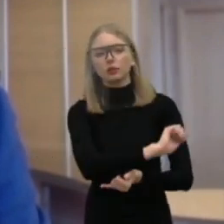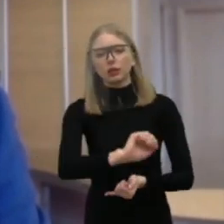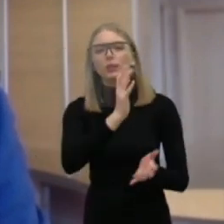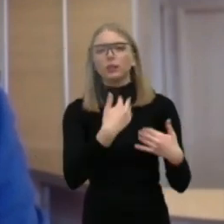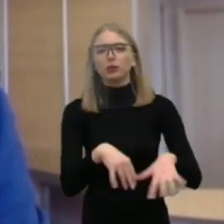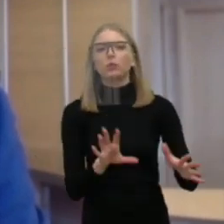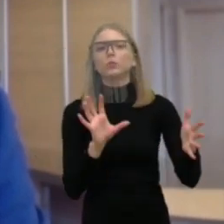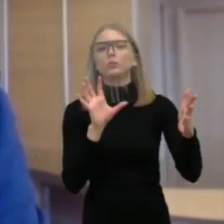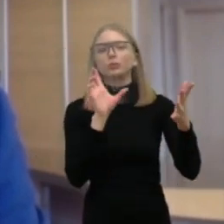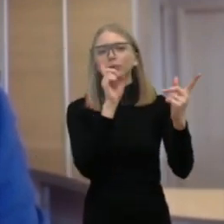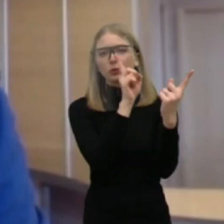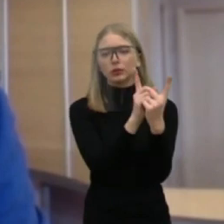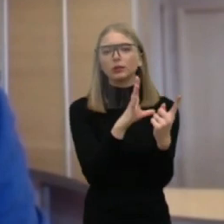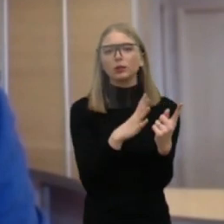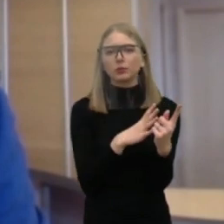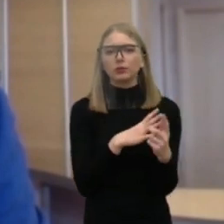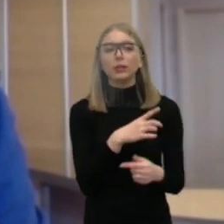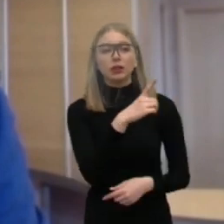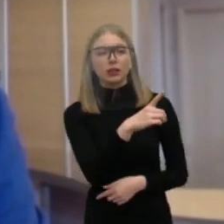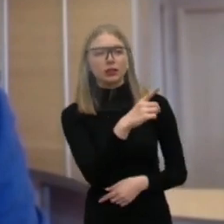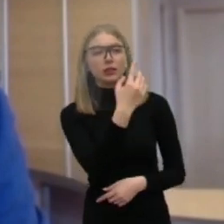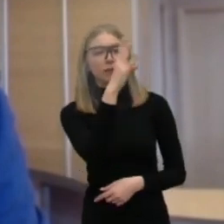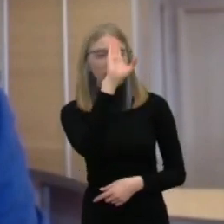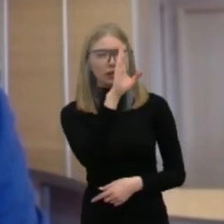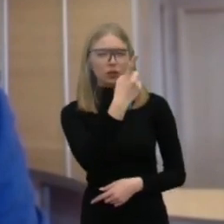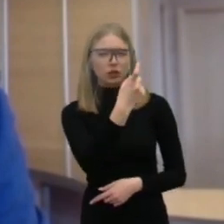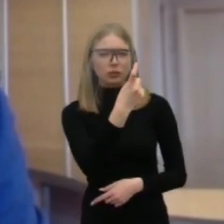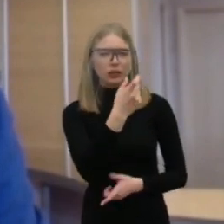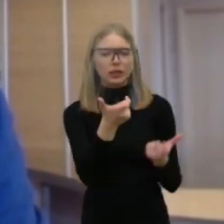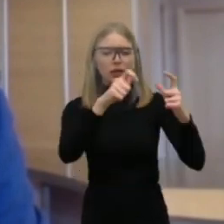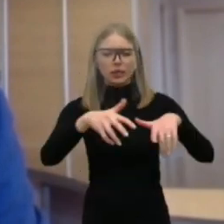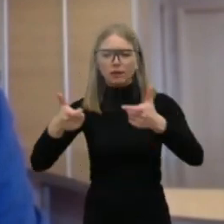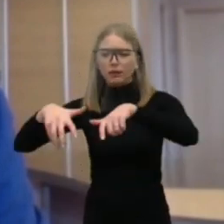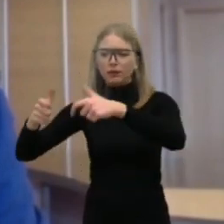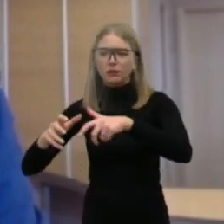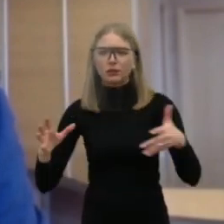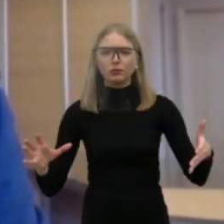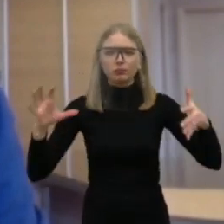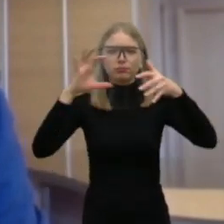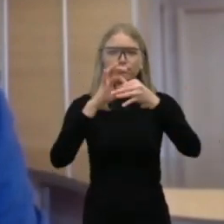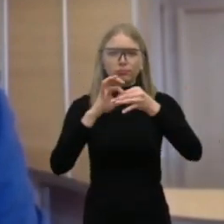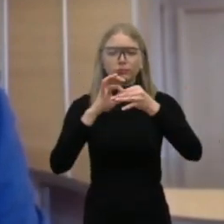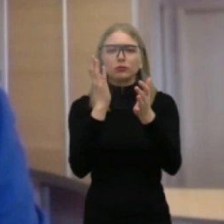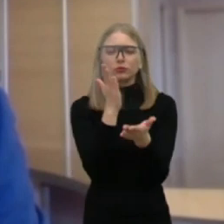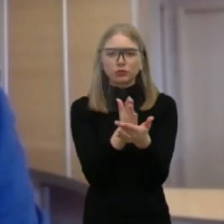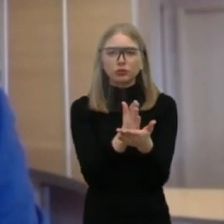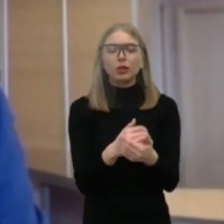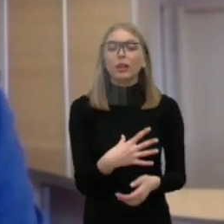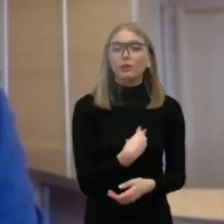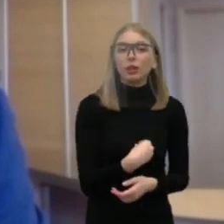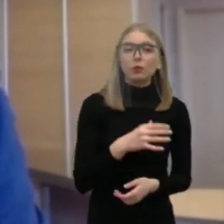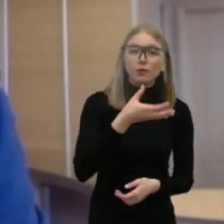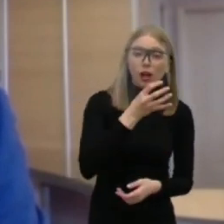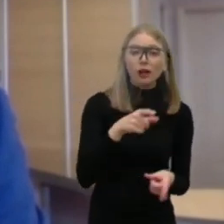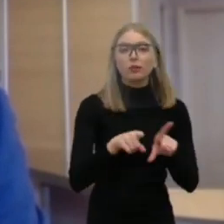mežutavičių, kuris vienyje per šimtą Lietuvos savivaldybių įmonių nuo Vilniaus vandenų iki nemančinės